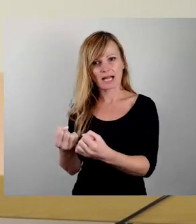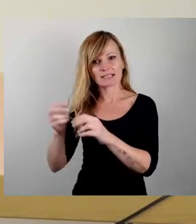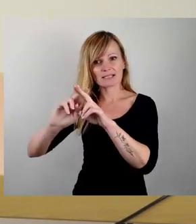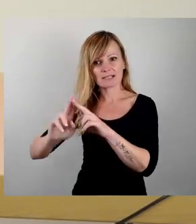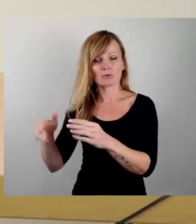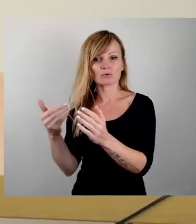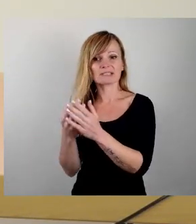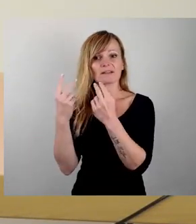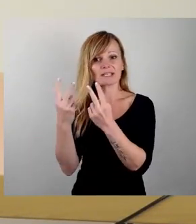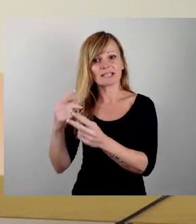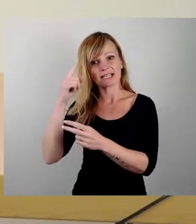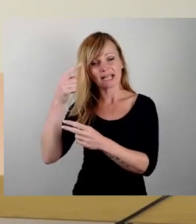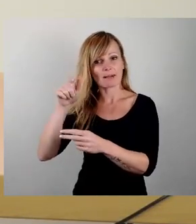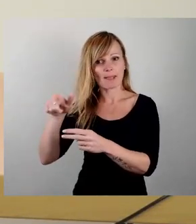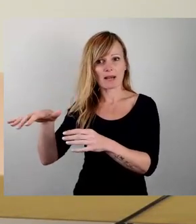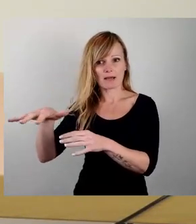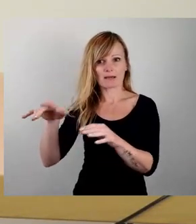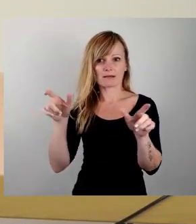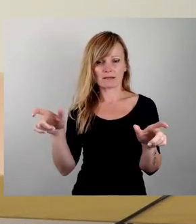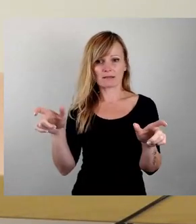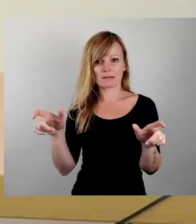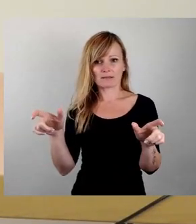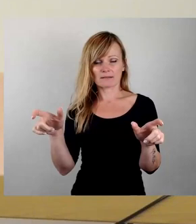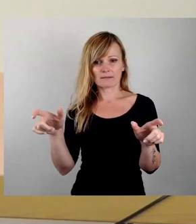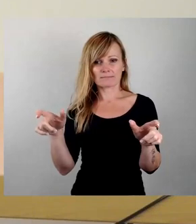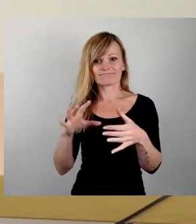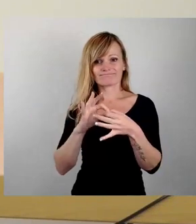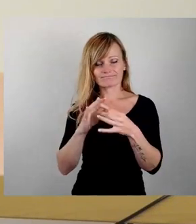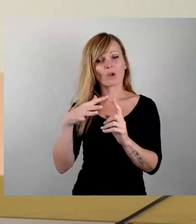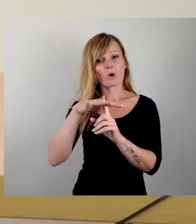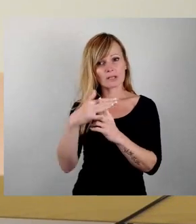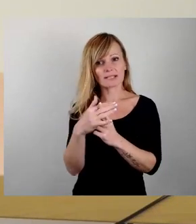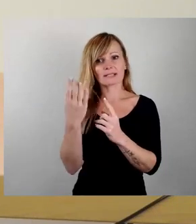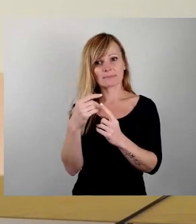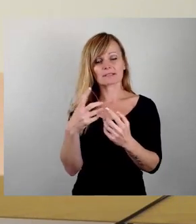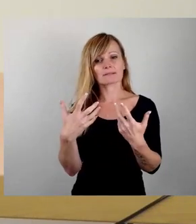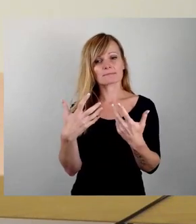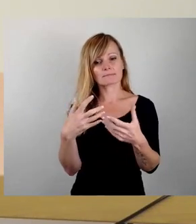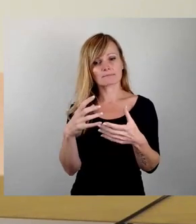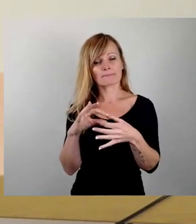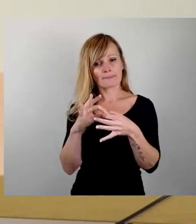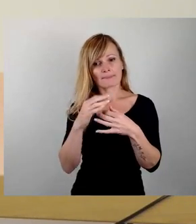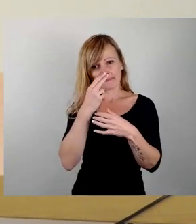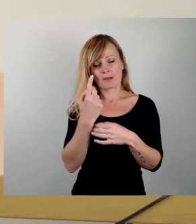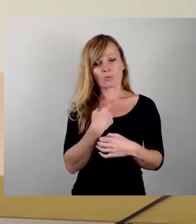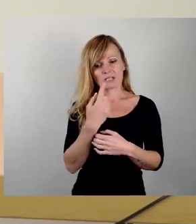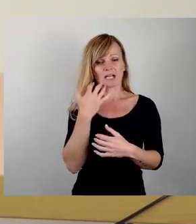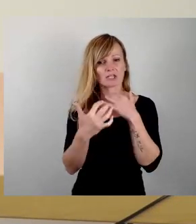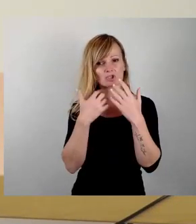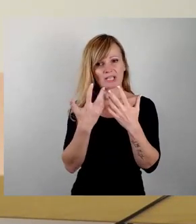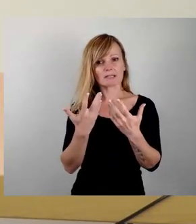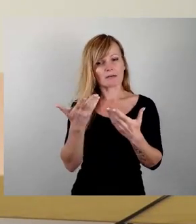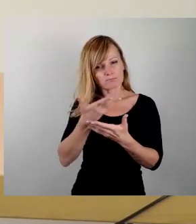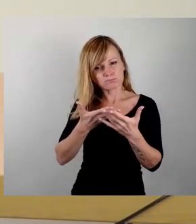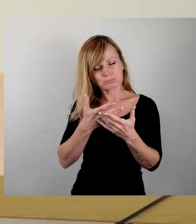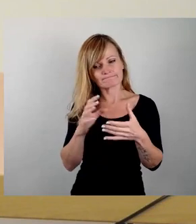Denkmäler im Kontext mit der Auseinandersetzung mit unserer Geschichte. Und deshalb wollen wir gerne, und